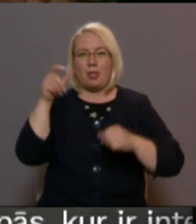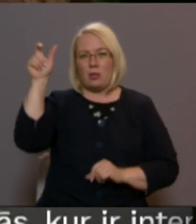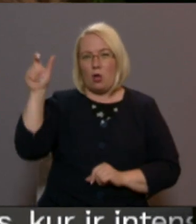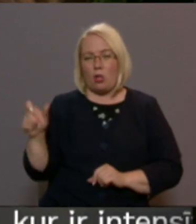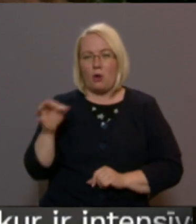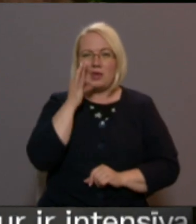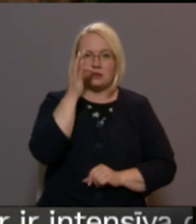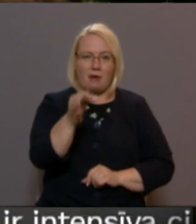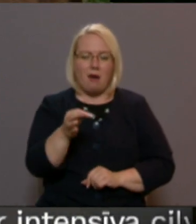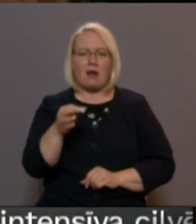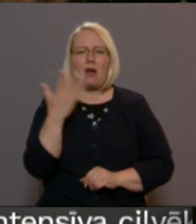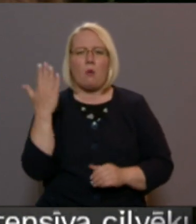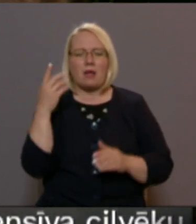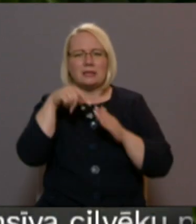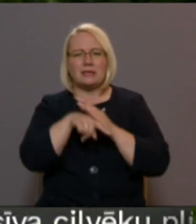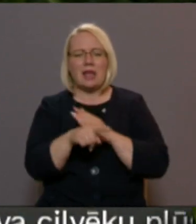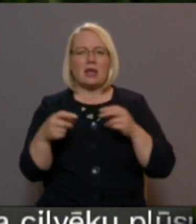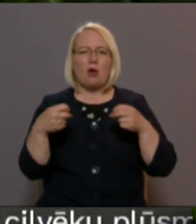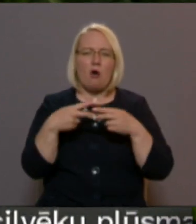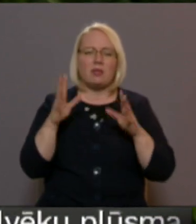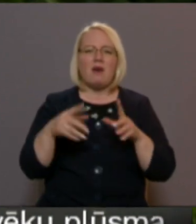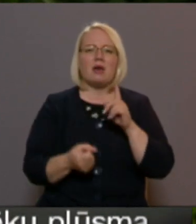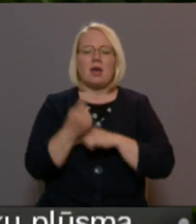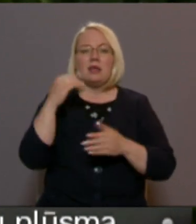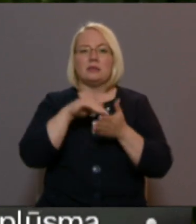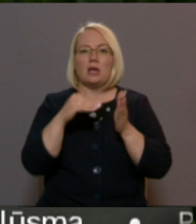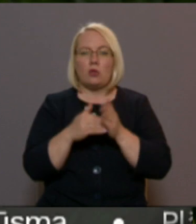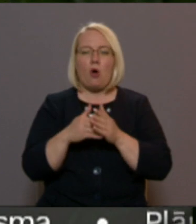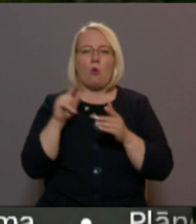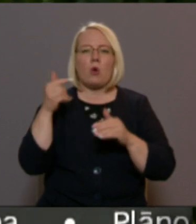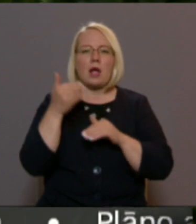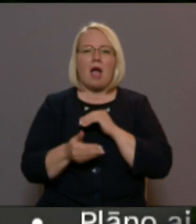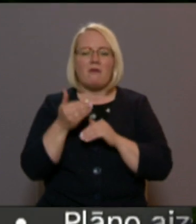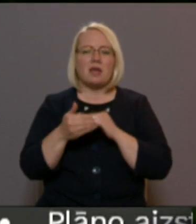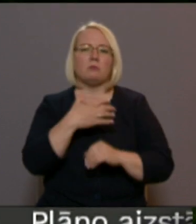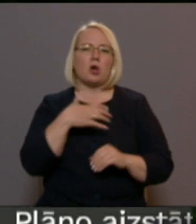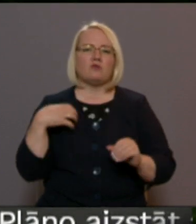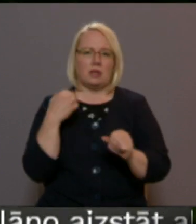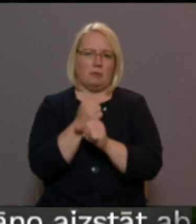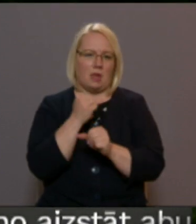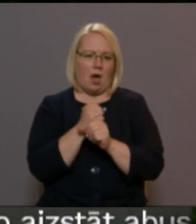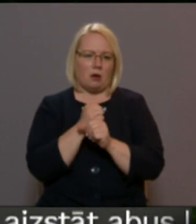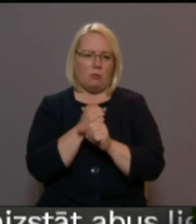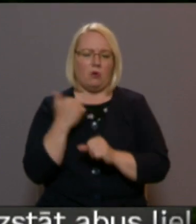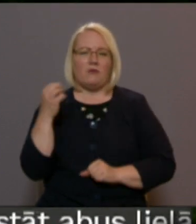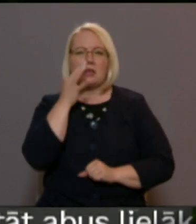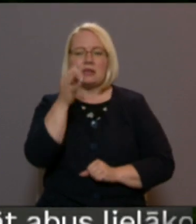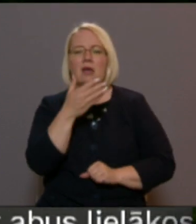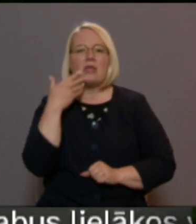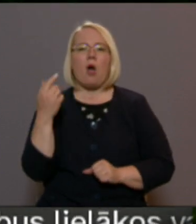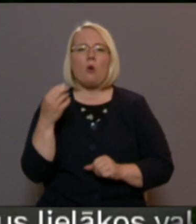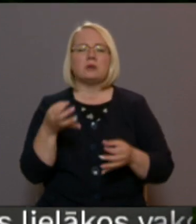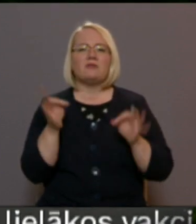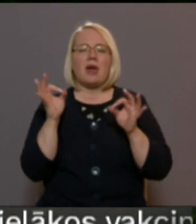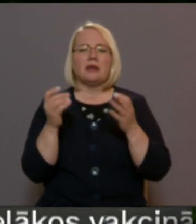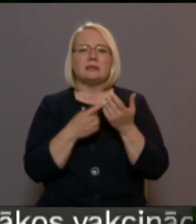uzsver, ka pārāk dziļas nesaskaņas var radīt situāciju, kurā var tikt kā vēc pašvaldības darbs. Nav pat tik svarīgi cipari, bet svarīgi ir